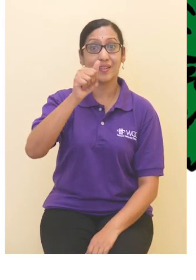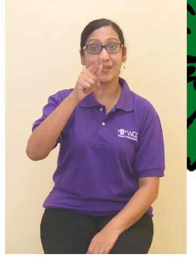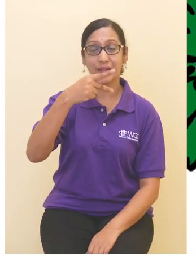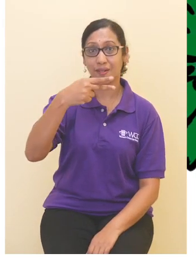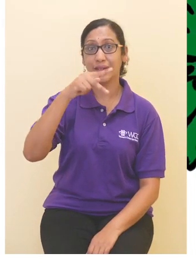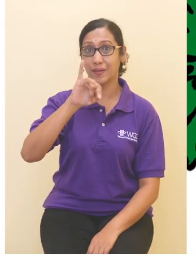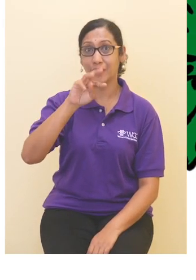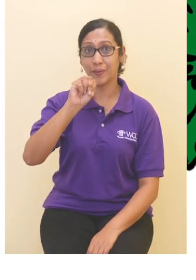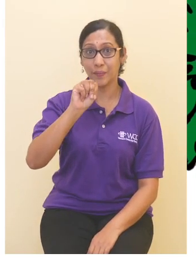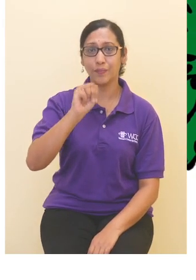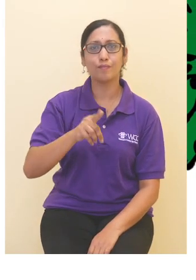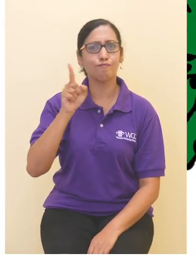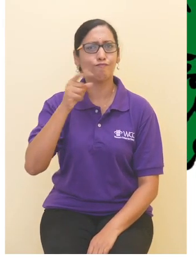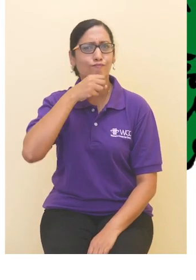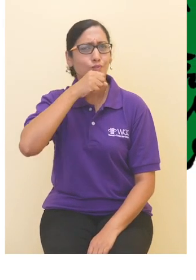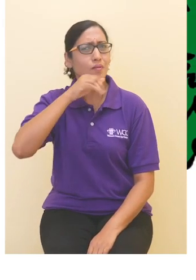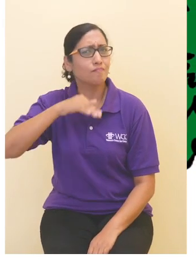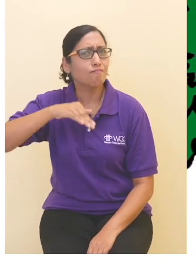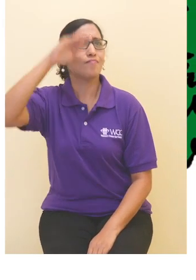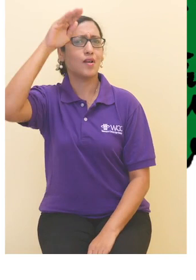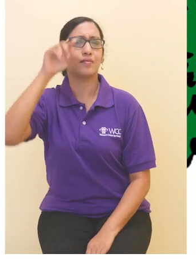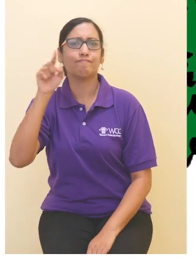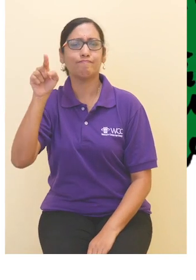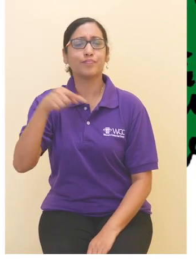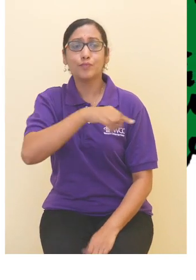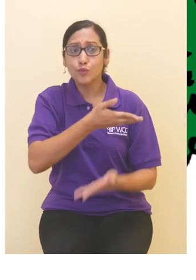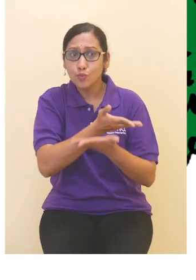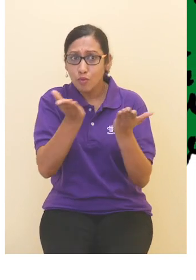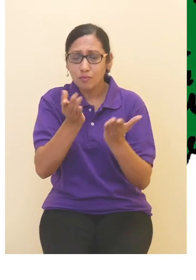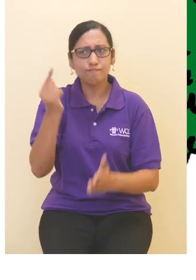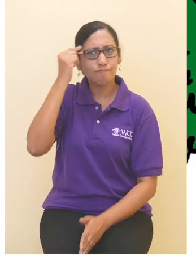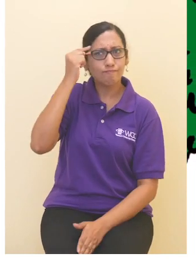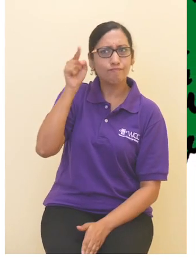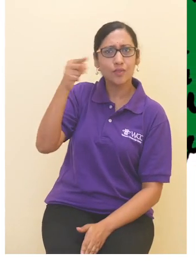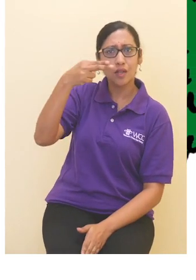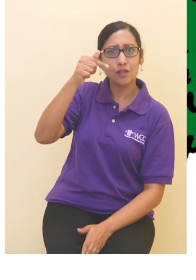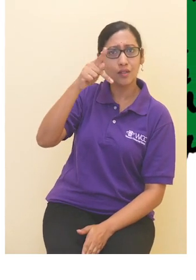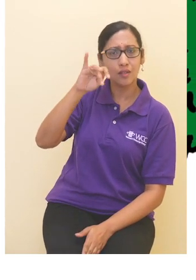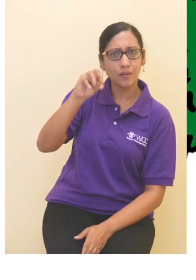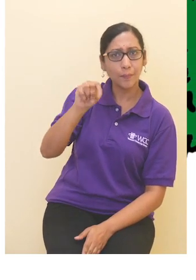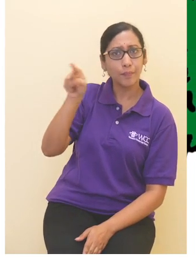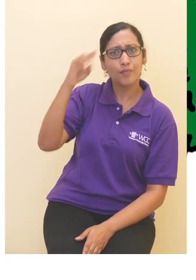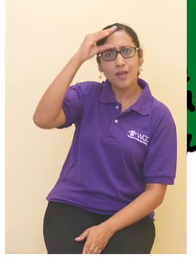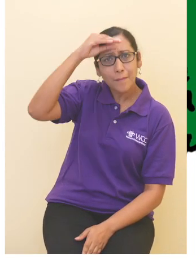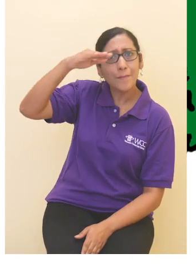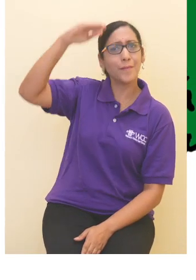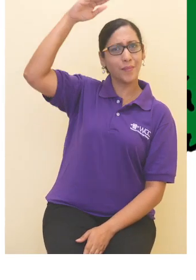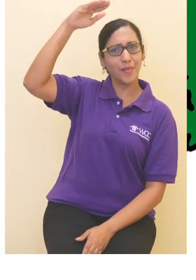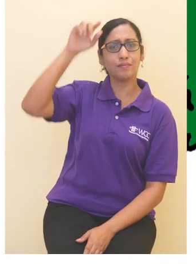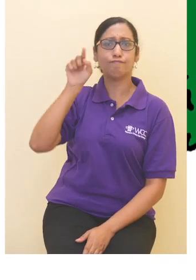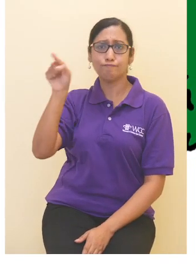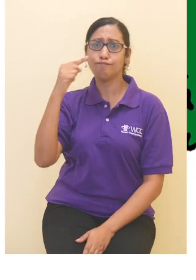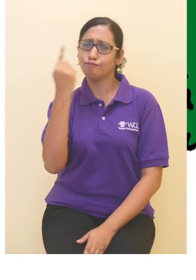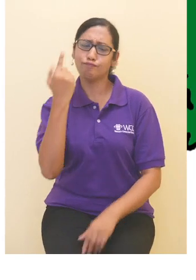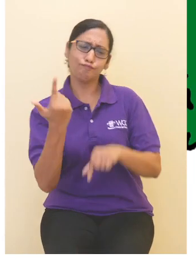Hakim lebih tua daripada Yusri dan kawan-kawannya. Dia selalu melatih mereka bermain bola.